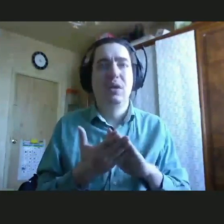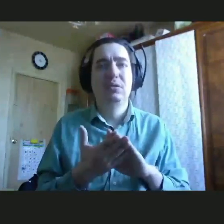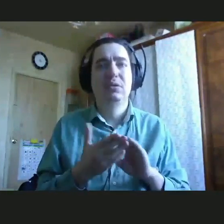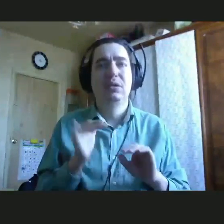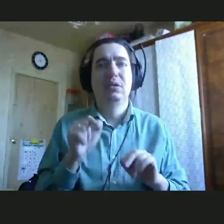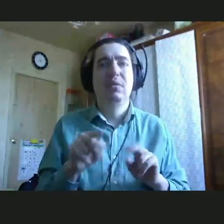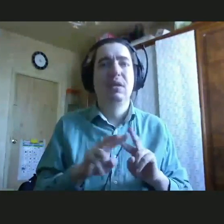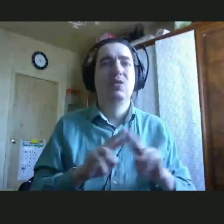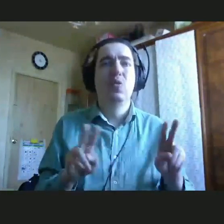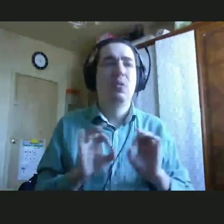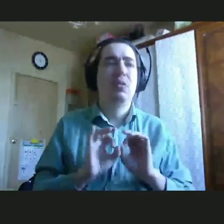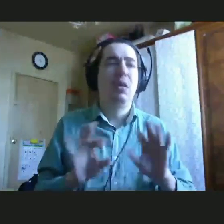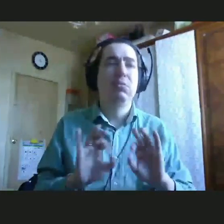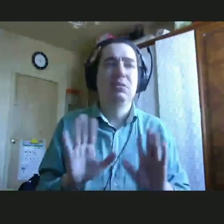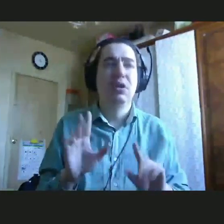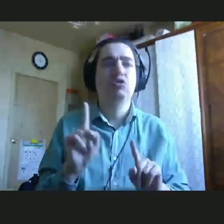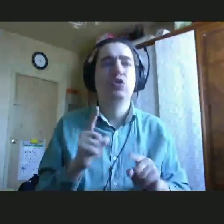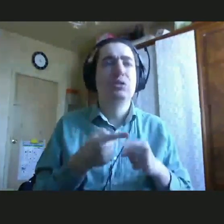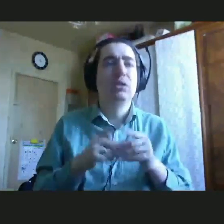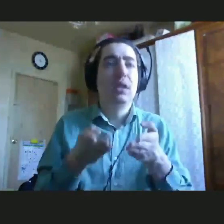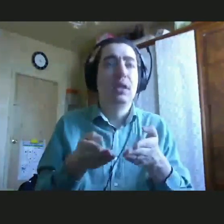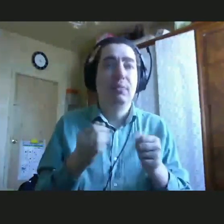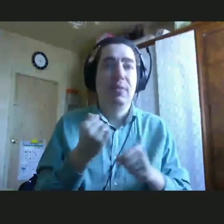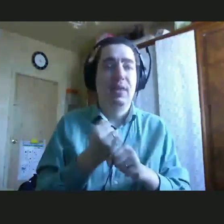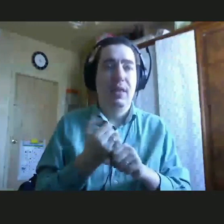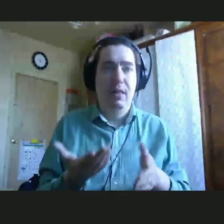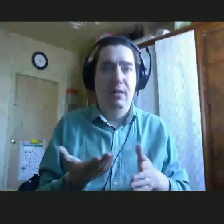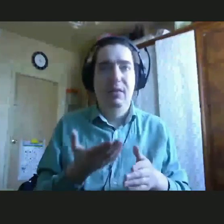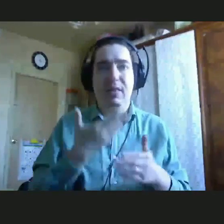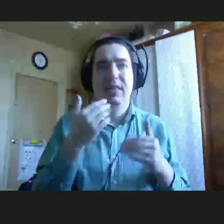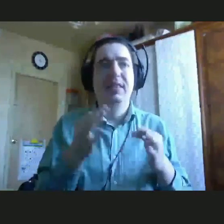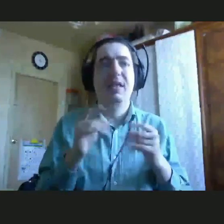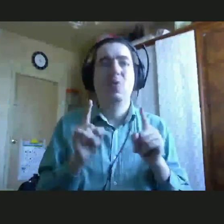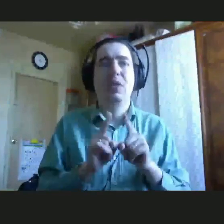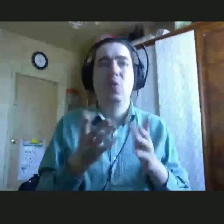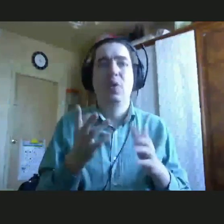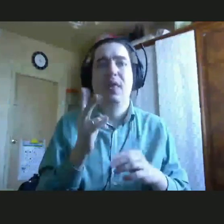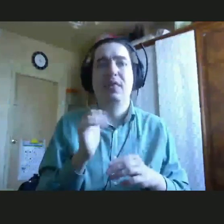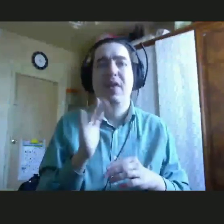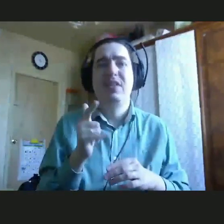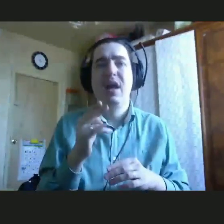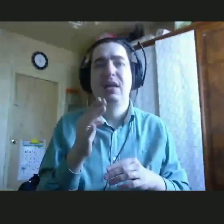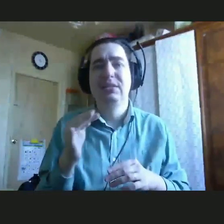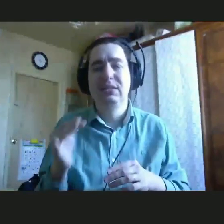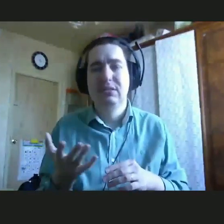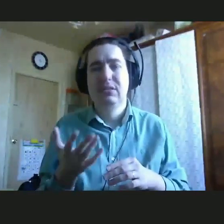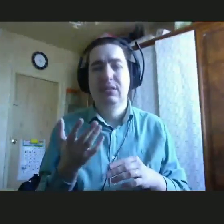Им никто не объясняет, что с этим делать. Нету какой-то навигации, нету понятного принципа